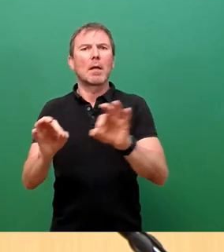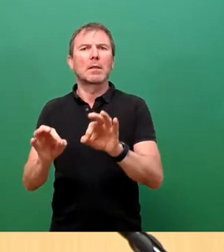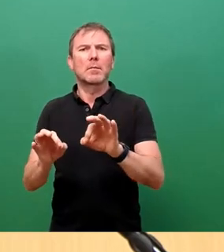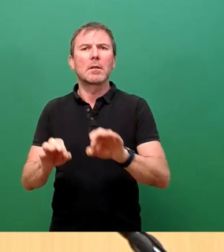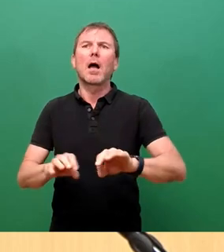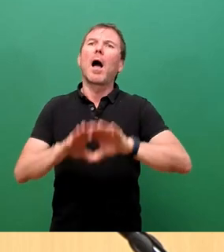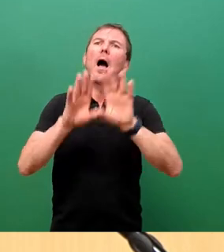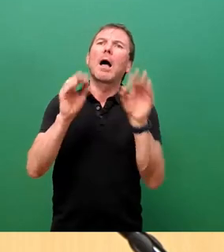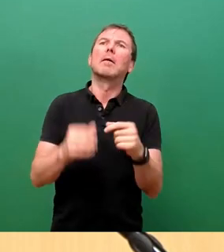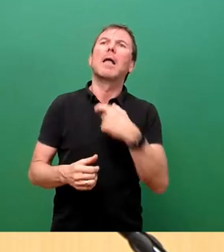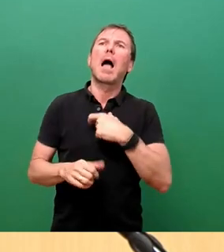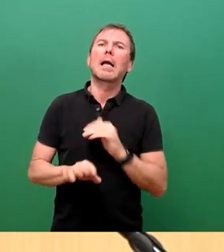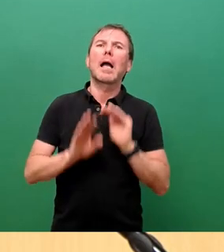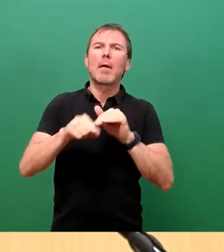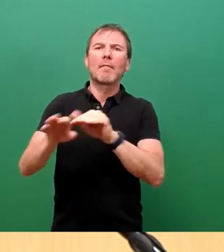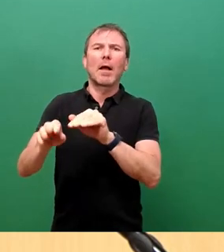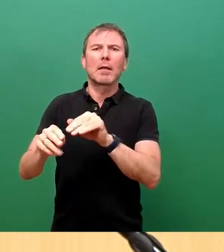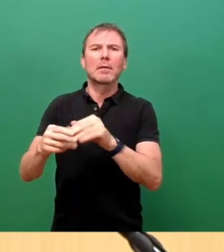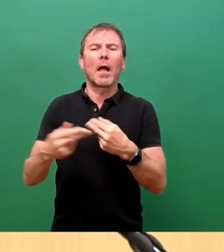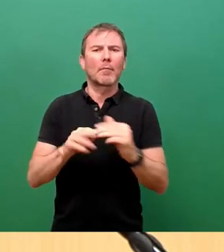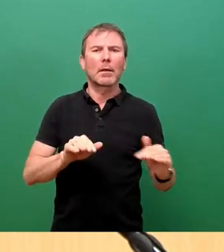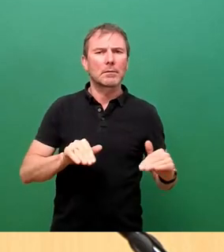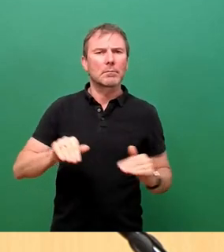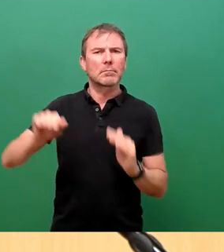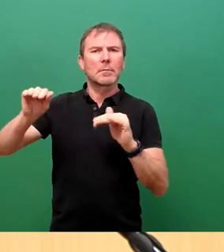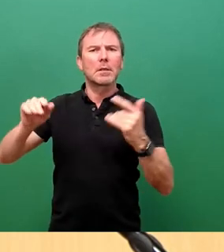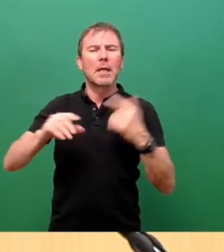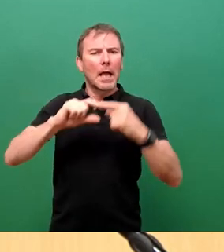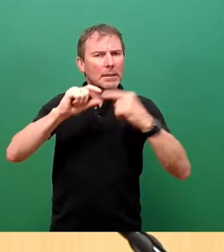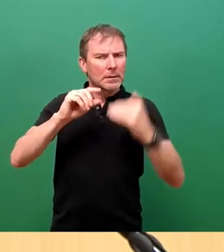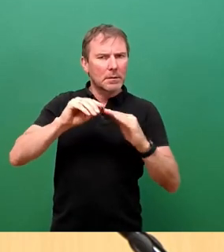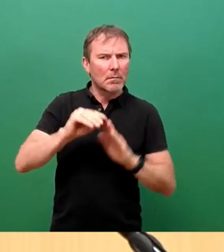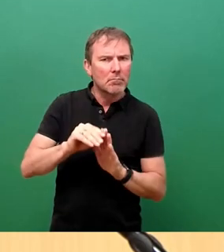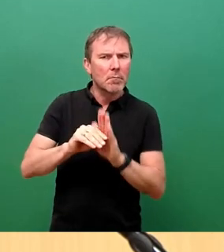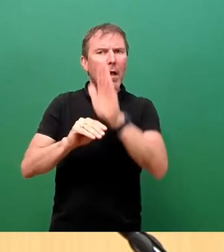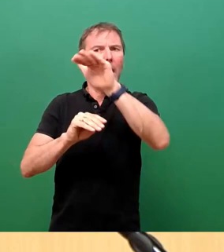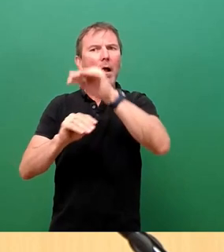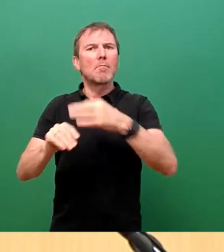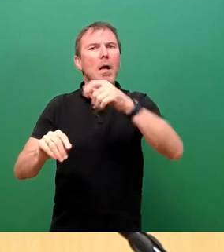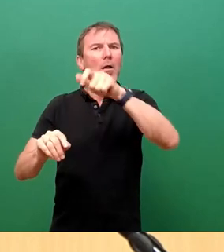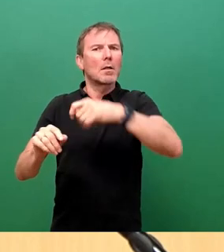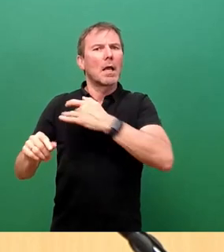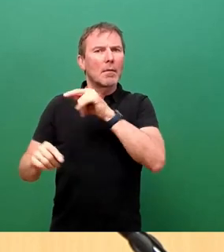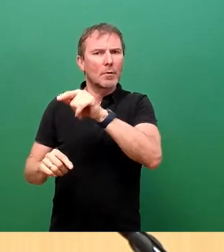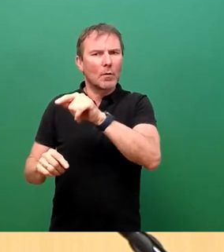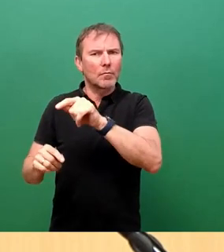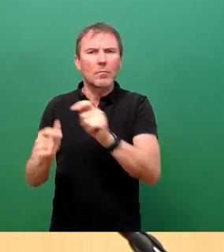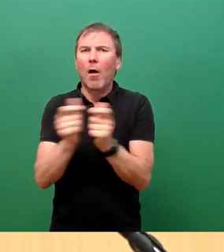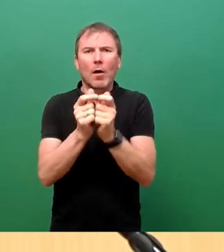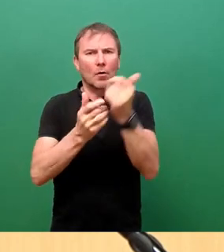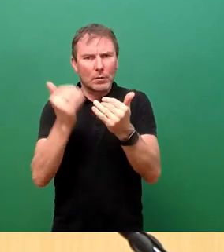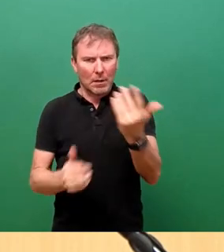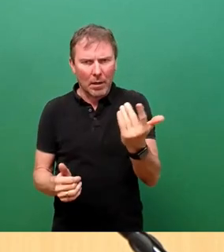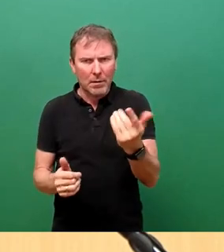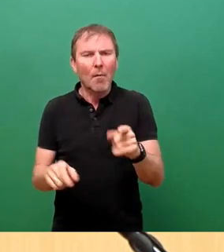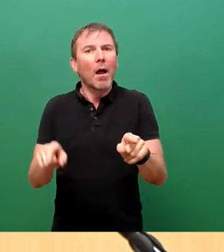Grippewellen anpasst. Es steigen zwar die Inzidenzien, es sind mehr Leute betroffen als je zuvor. Zugleich entspannt